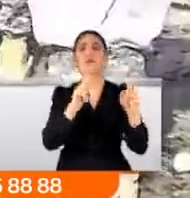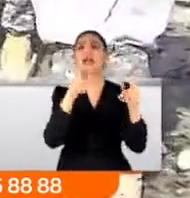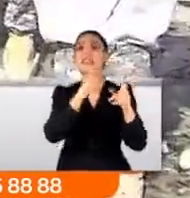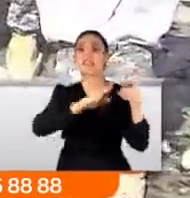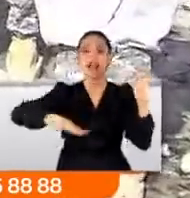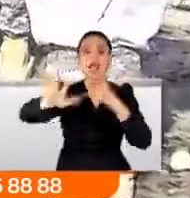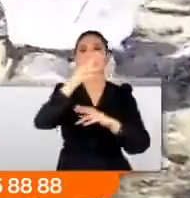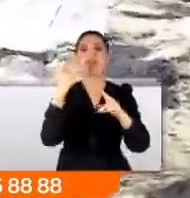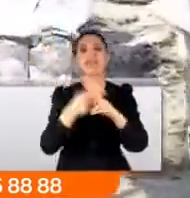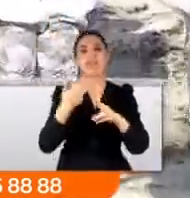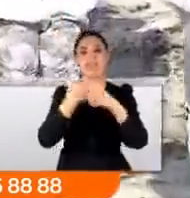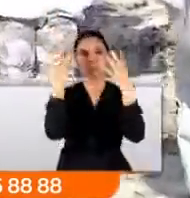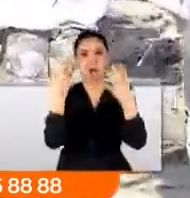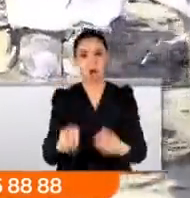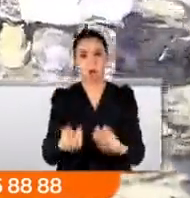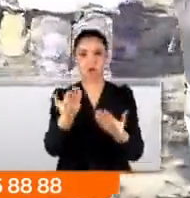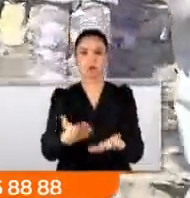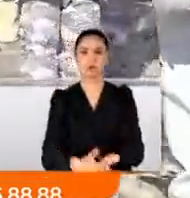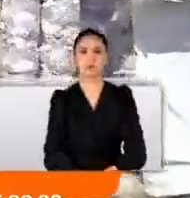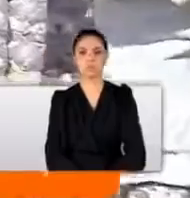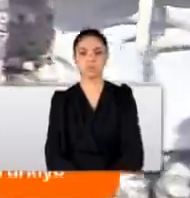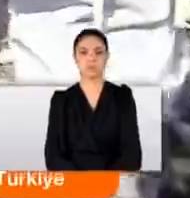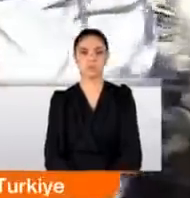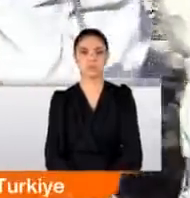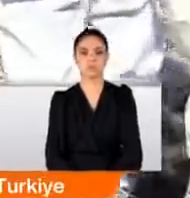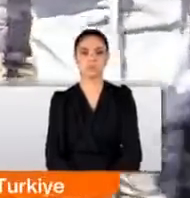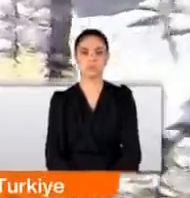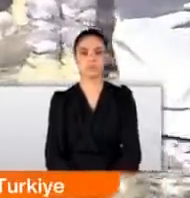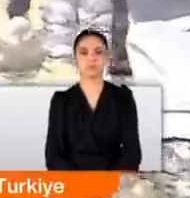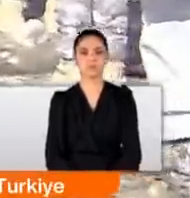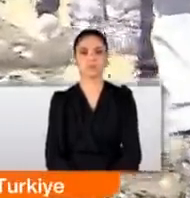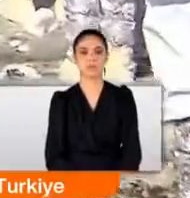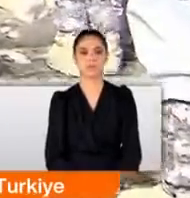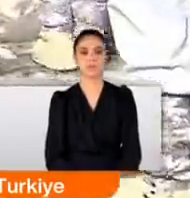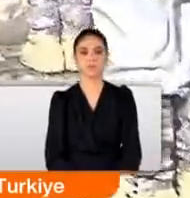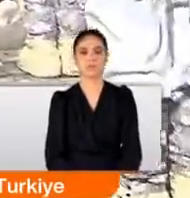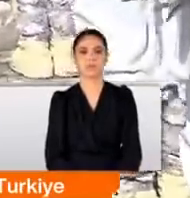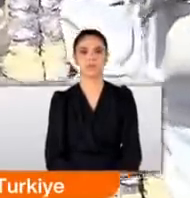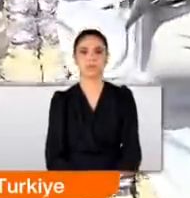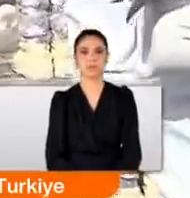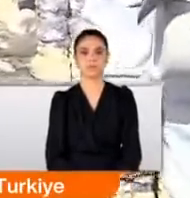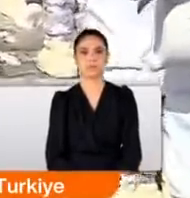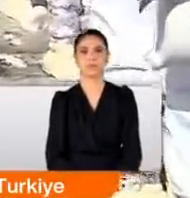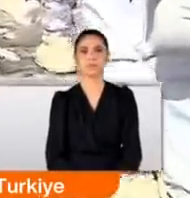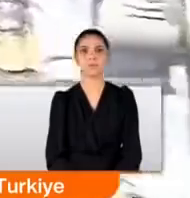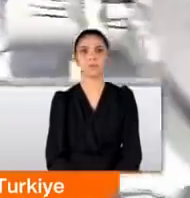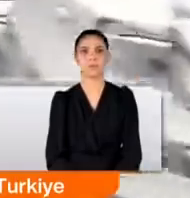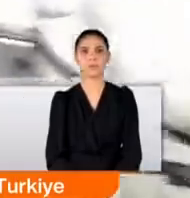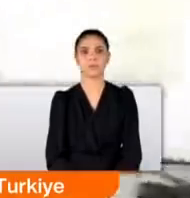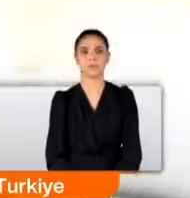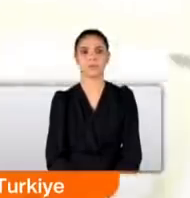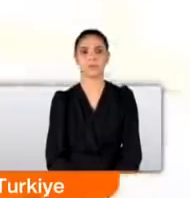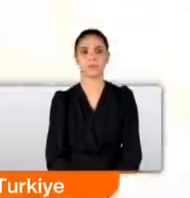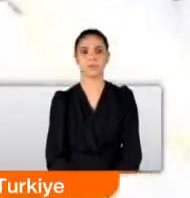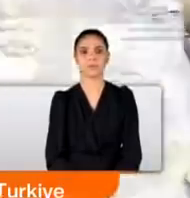denendi. Dağda, batakta, çatakta, her zaman ve her yerde onların sloganı bu ve daima da hazırlar çünkü onlar Türk komandoları.